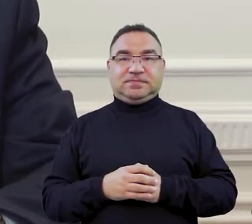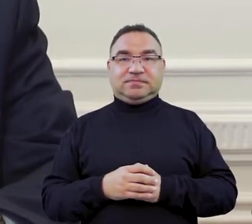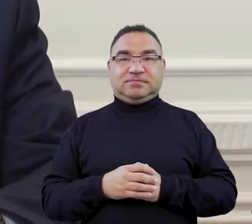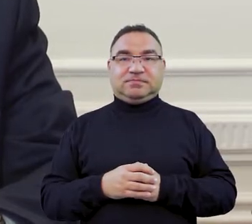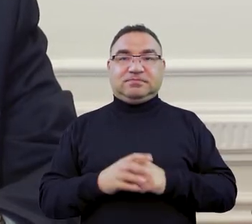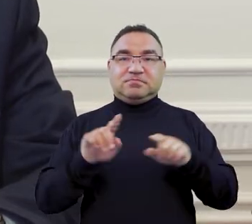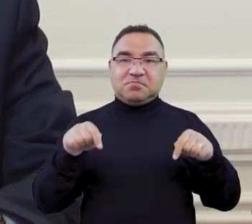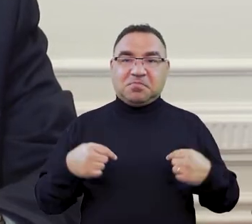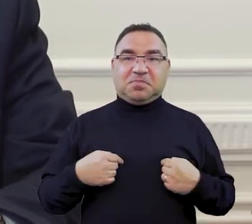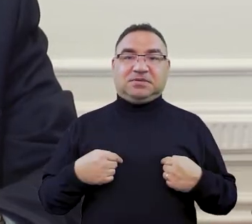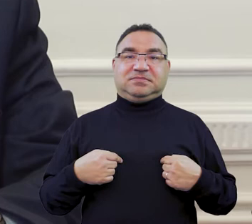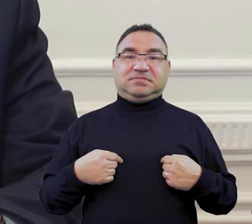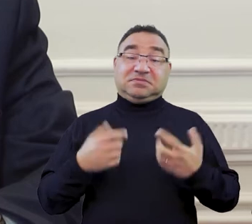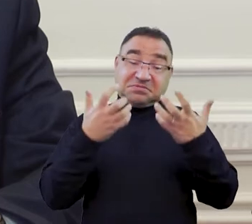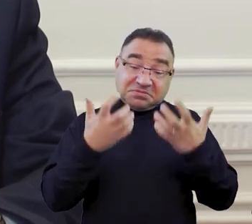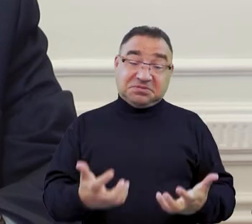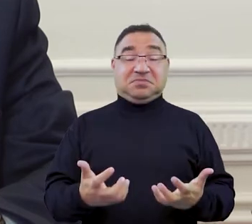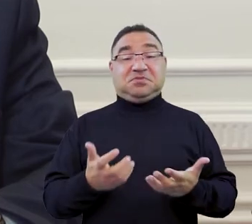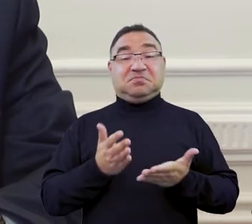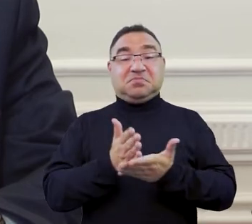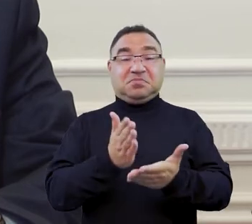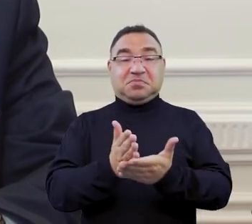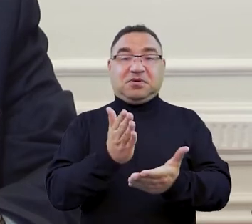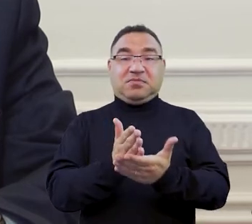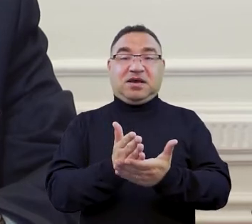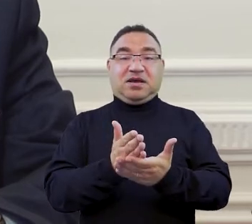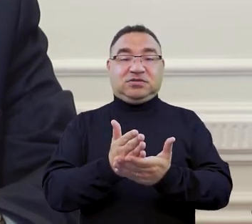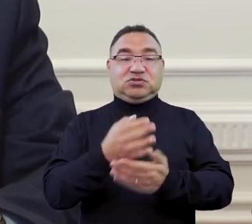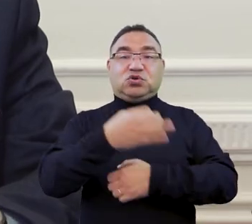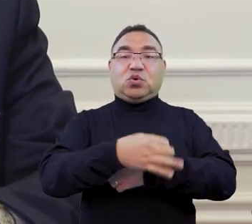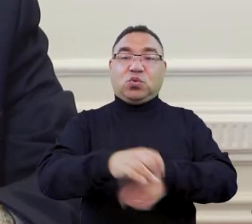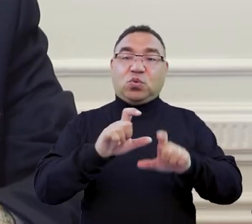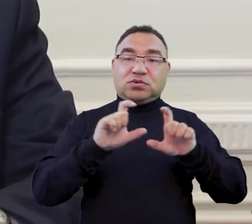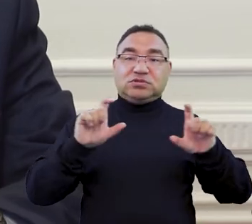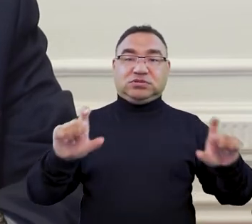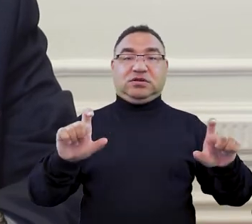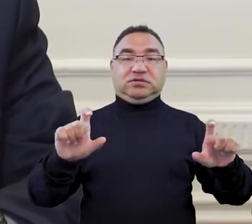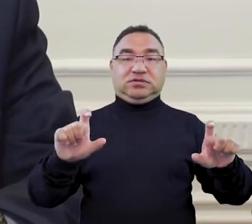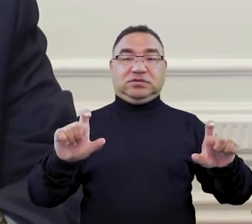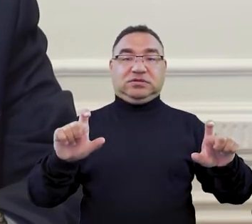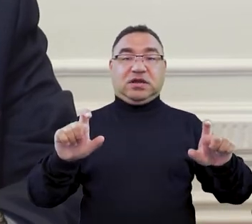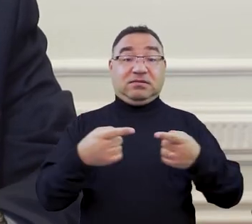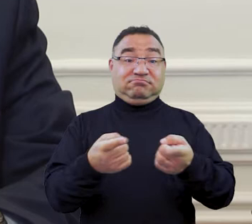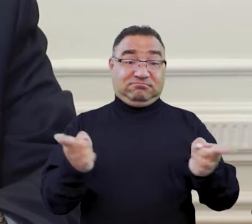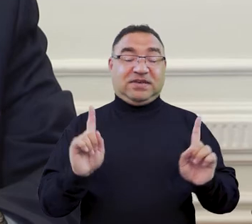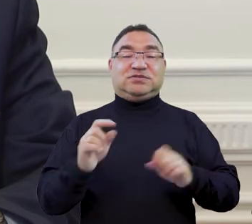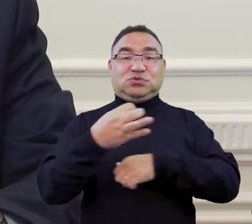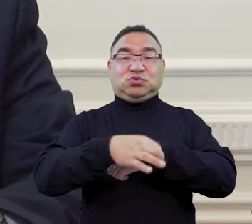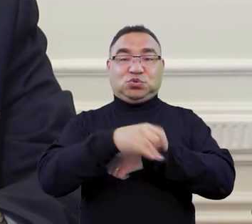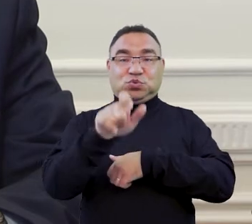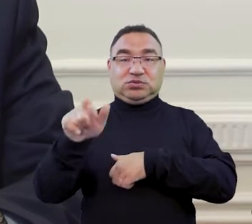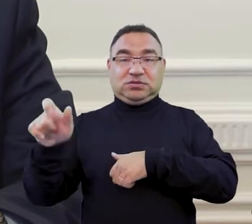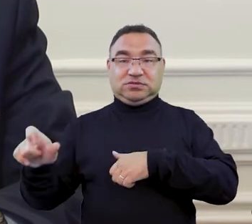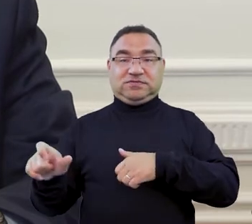jesteśmy oczywiście do dyspozycji uczelni, to tak się z reguły mówię, ale też Was,